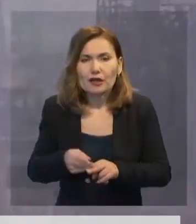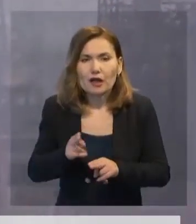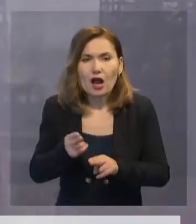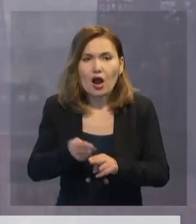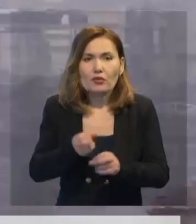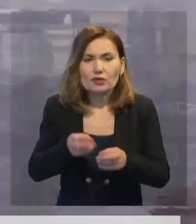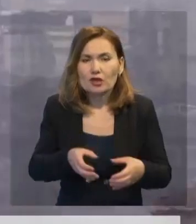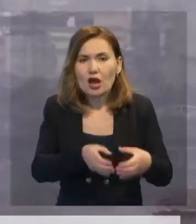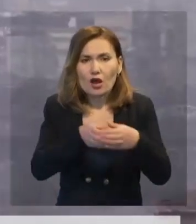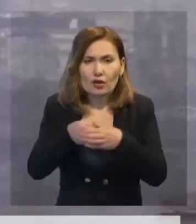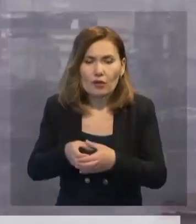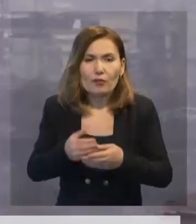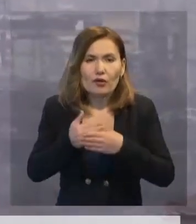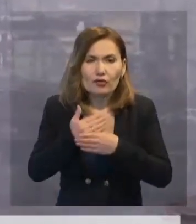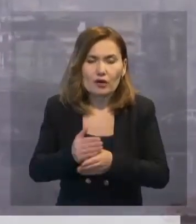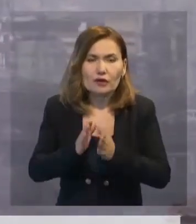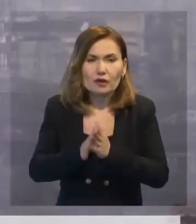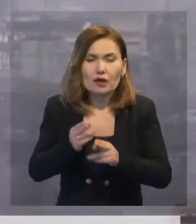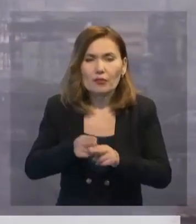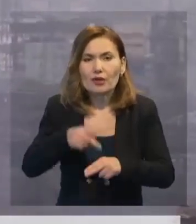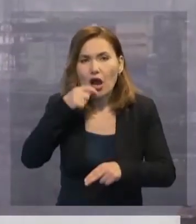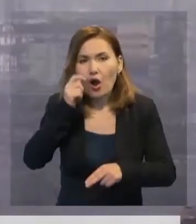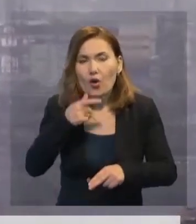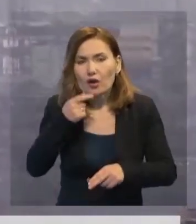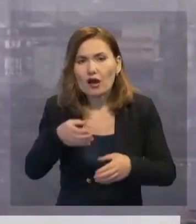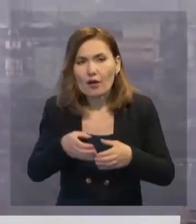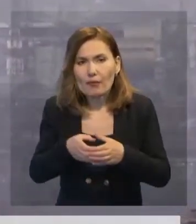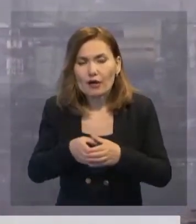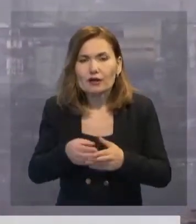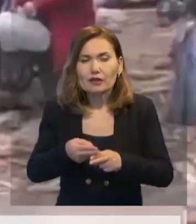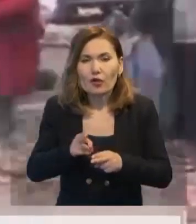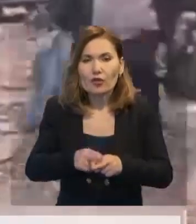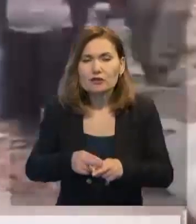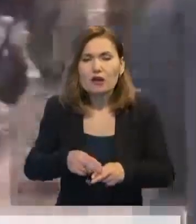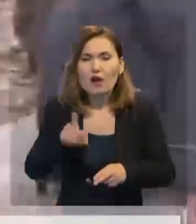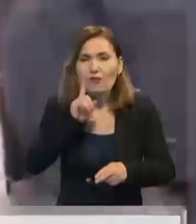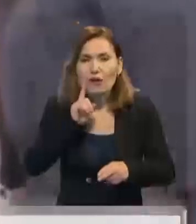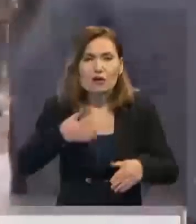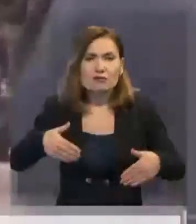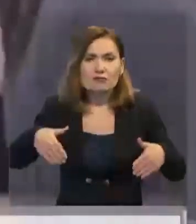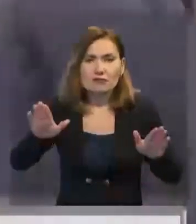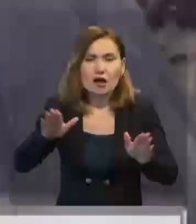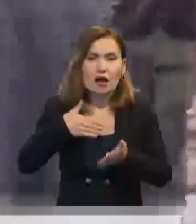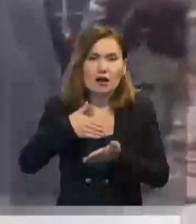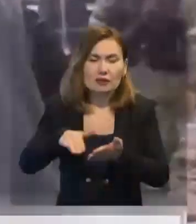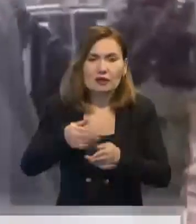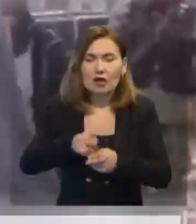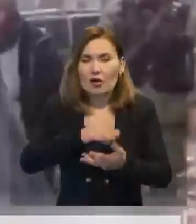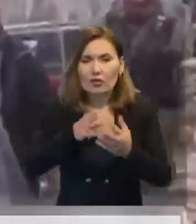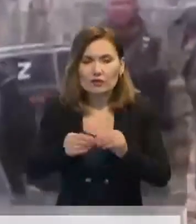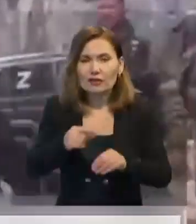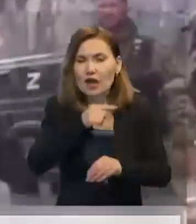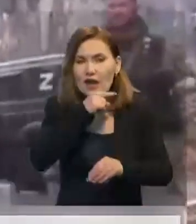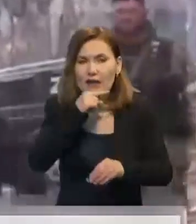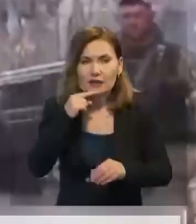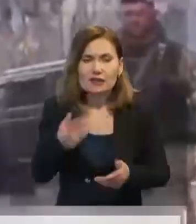көшіру ұнсыра бодыр. Ресей тарабы украиналық жауынгерлерден қаруын тапсырып, өз еркіме берілуді талап еткен. Бұған дейінде ұқсас осынышы салған,